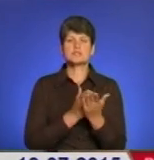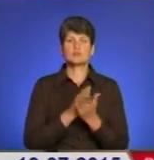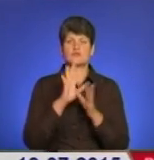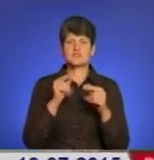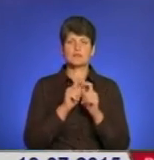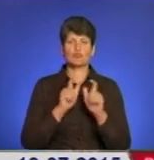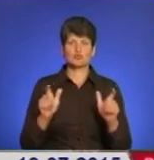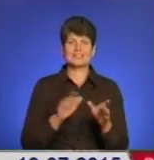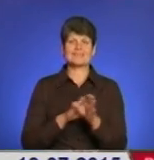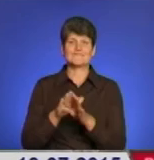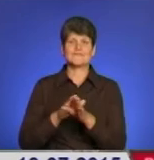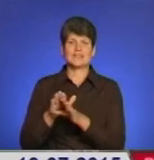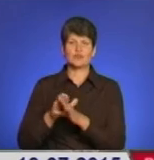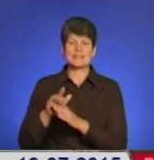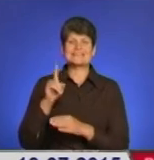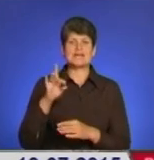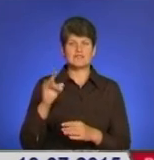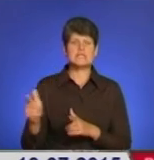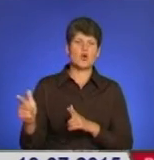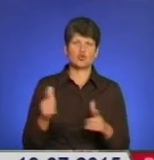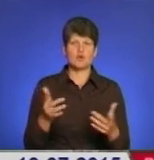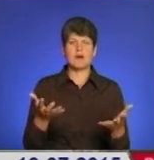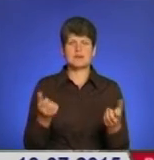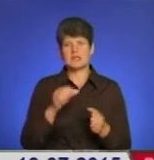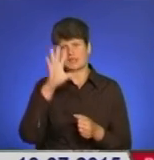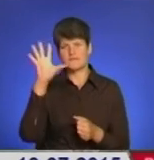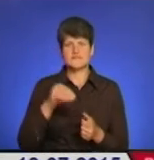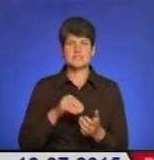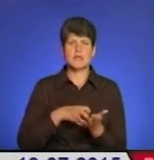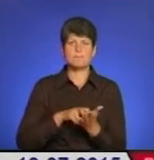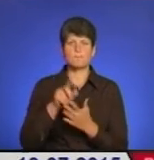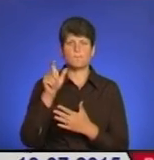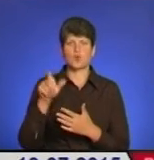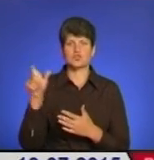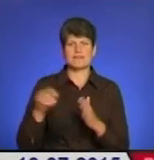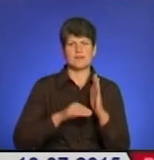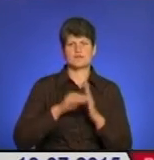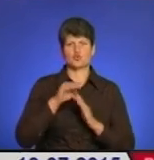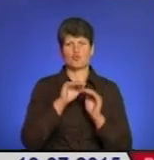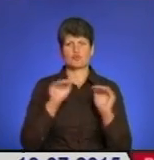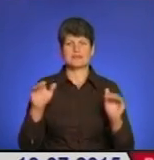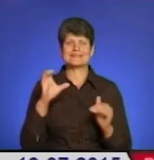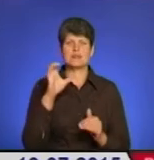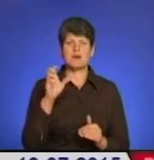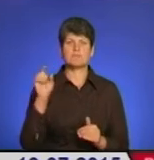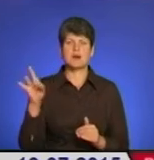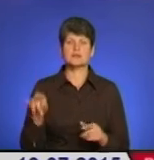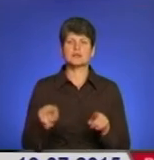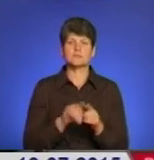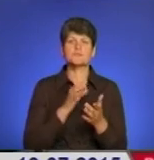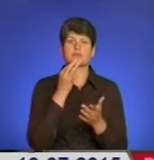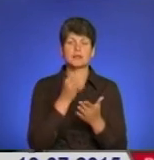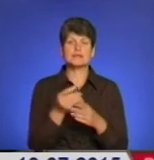розпорядження виконані, і зарваниця готова прийняти усіх прощан на найвищому рівні. Степан Барна також зазначив, що